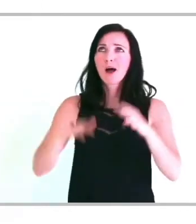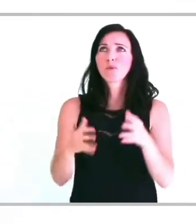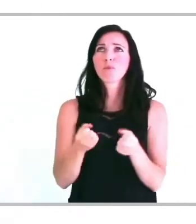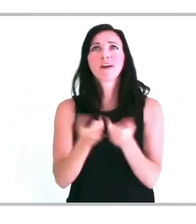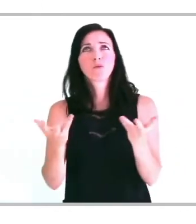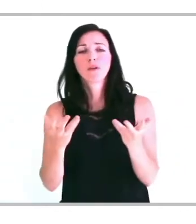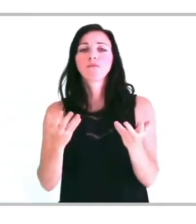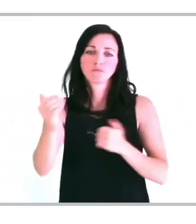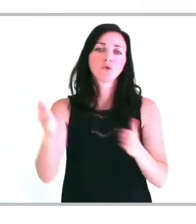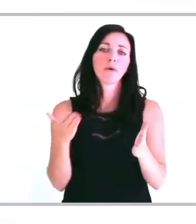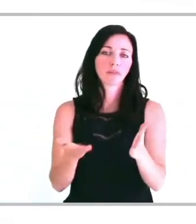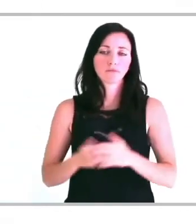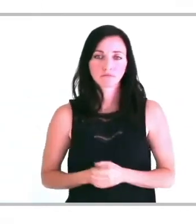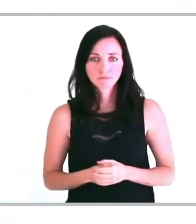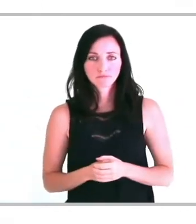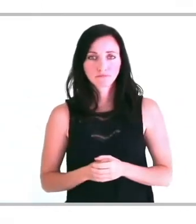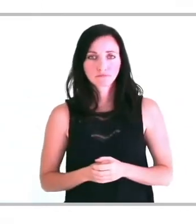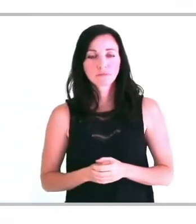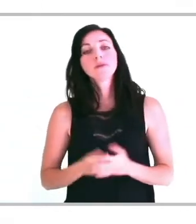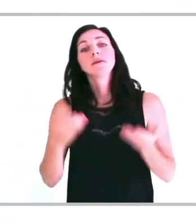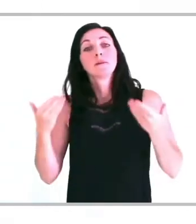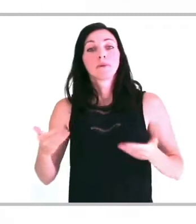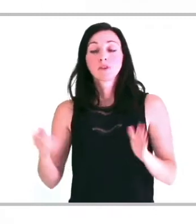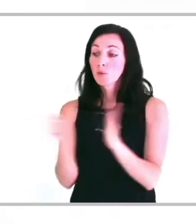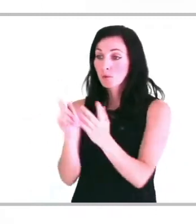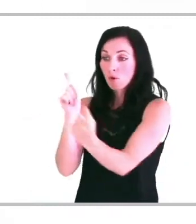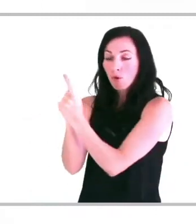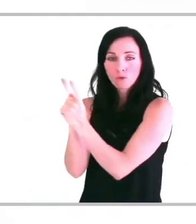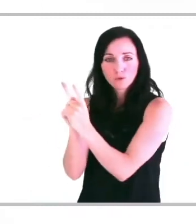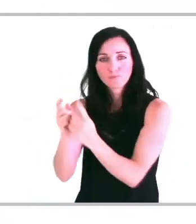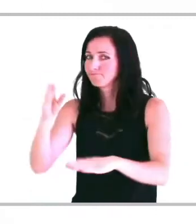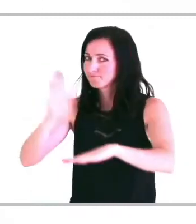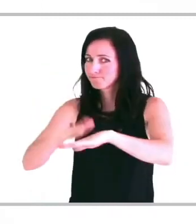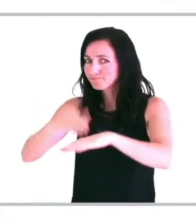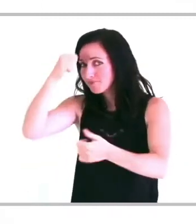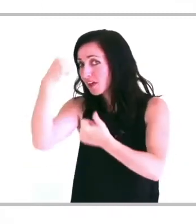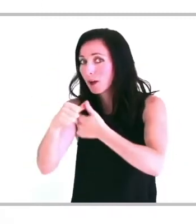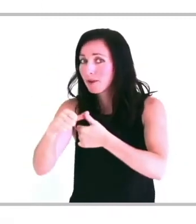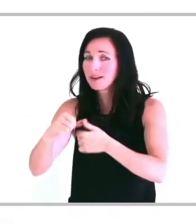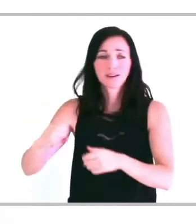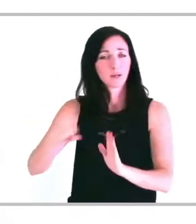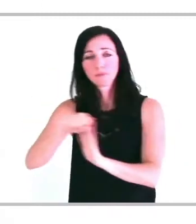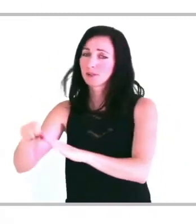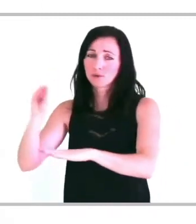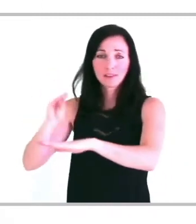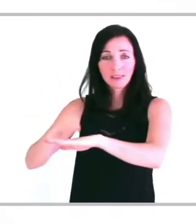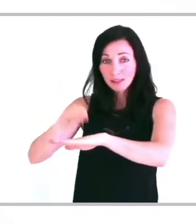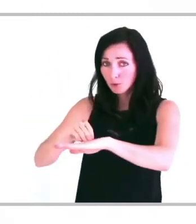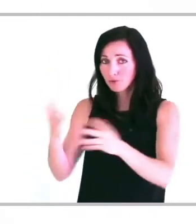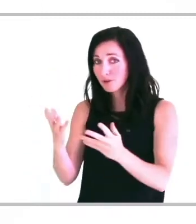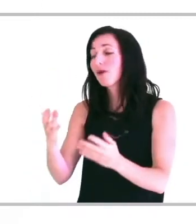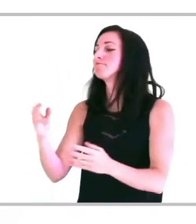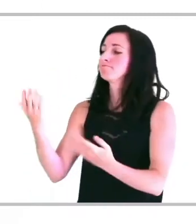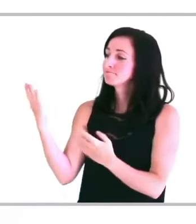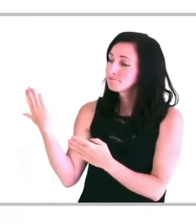du taux moyen dans le secteur. Maintenant, pendant l'entretien. Pour rappel, nous vous conseillons de